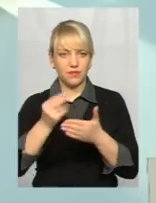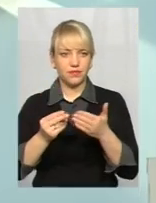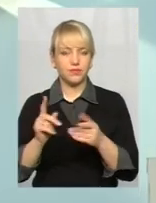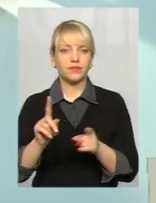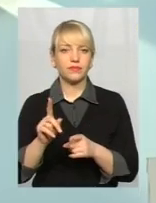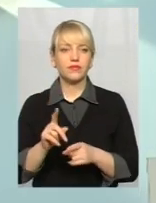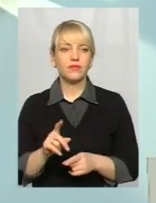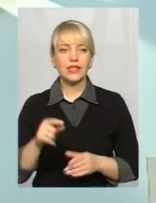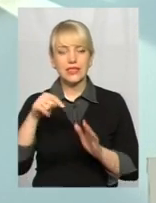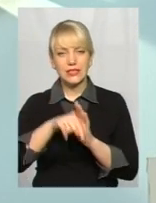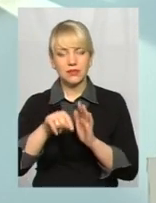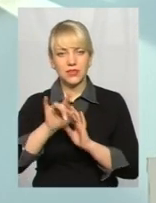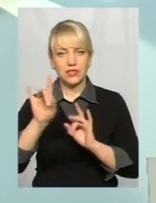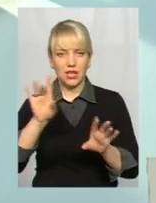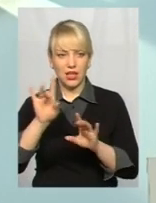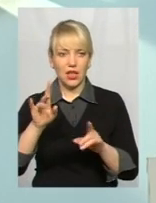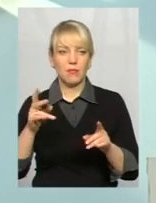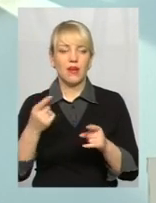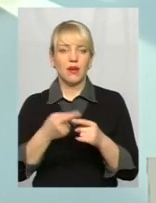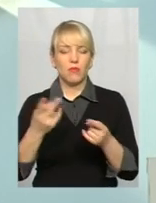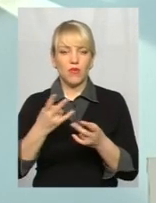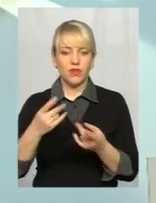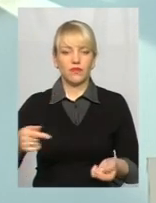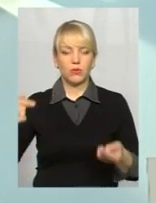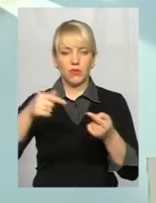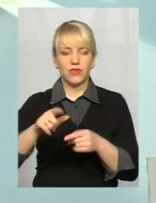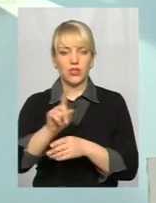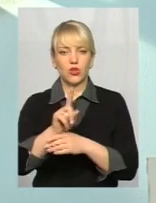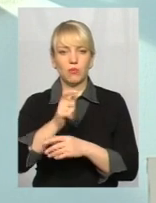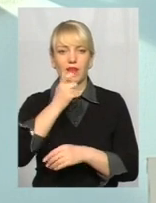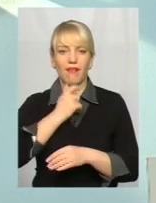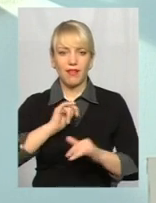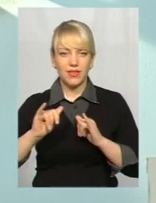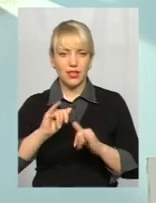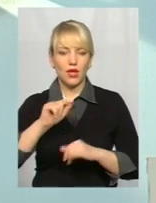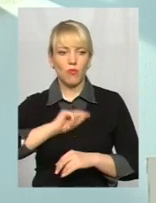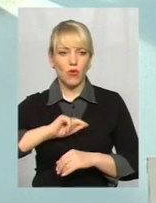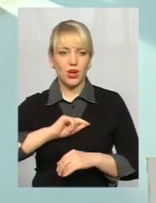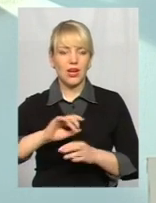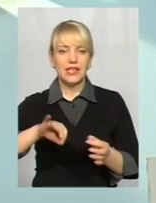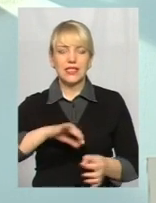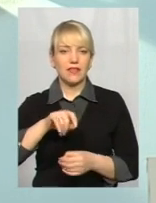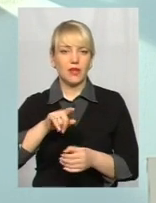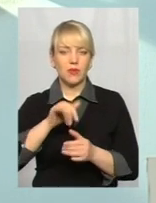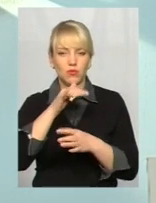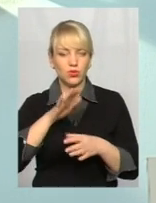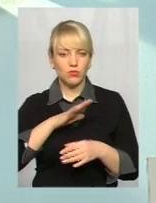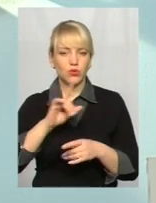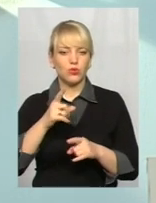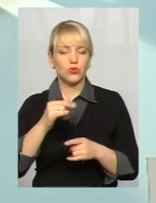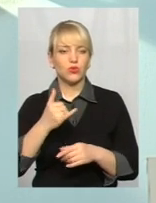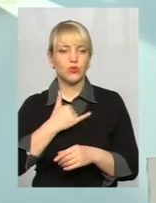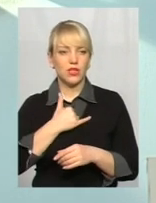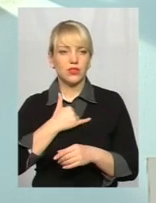Ну, зміст реклами, звичайно, він має відповідати і нормам, і етики, і моралі. Тобто, зайвого там не має бути, тому що в нас був